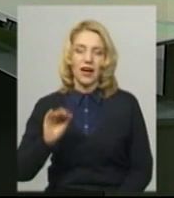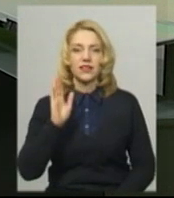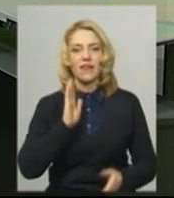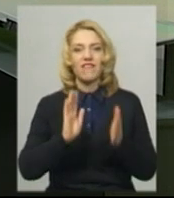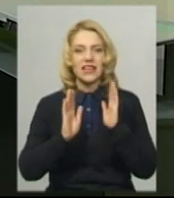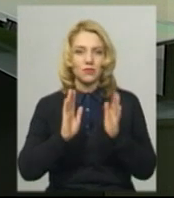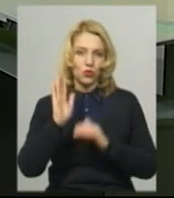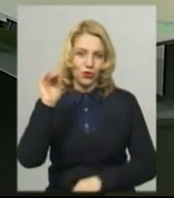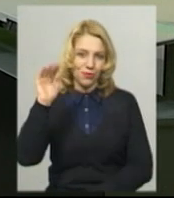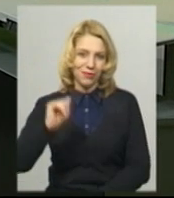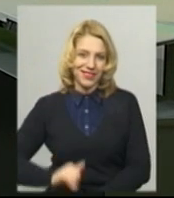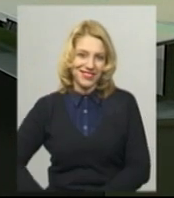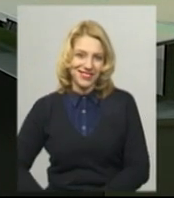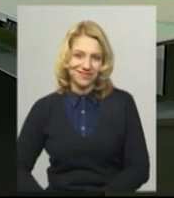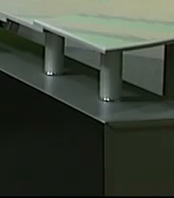Фейсбук. Побачимось.